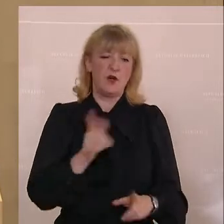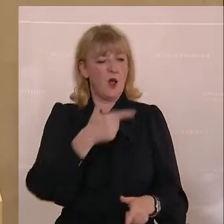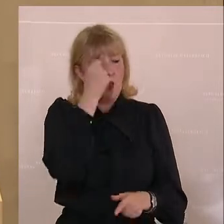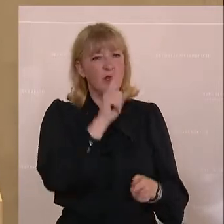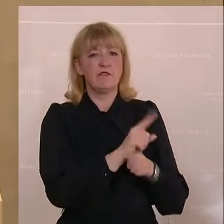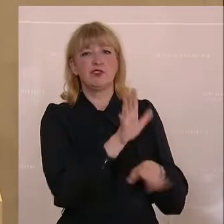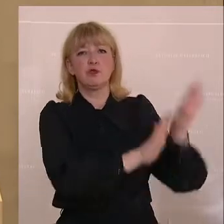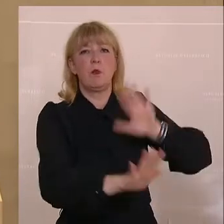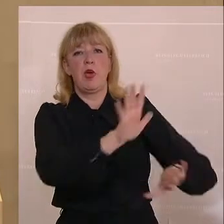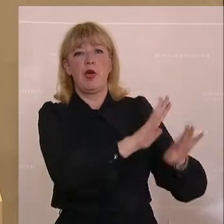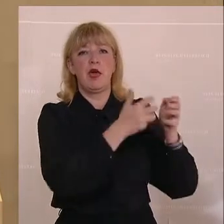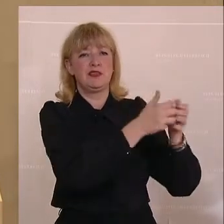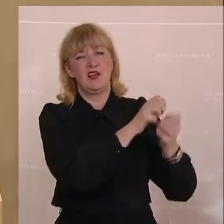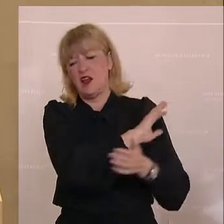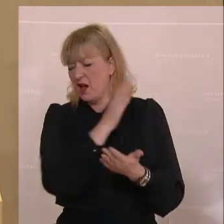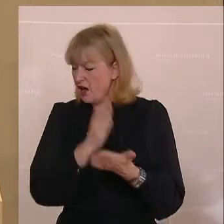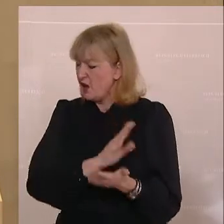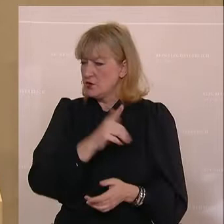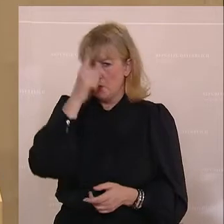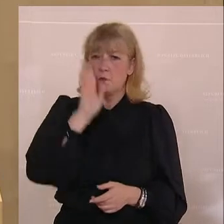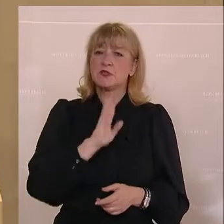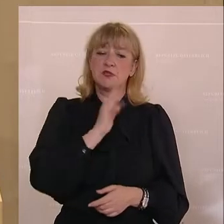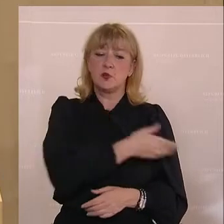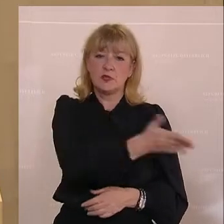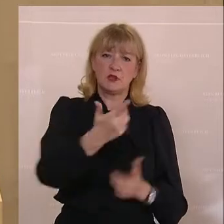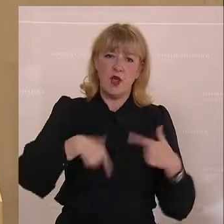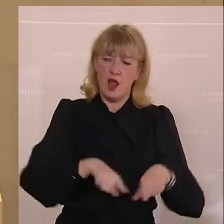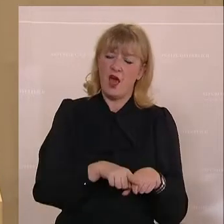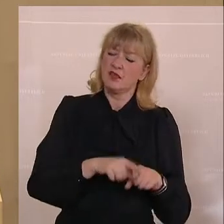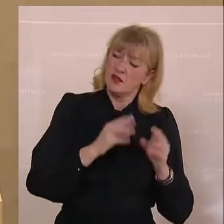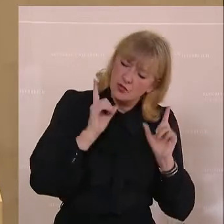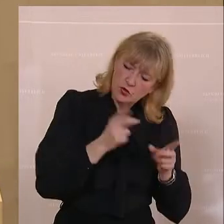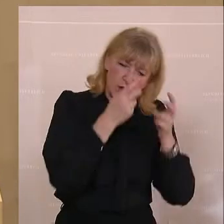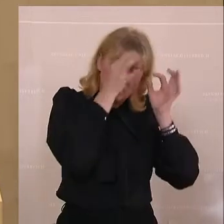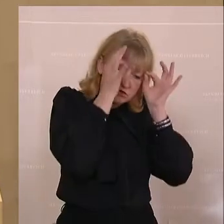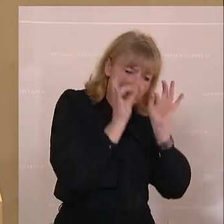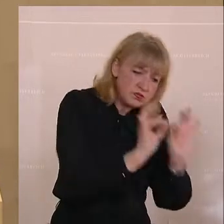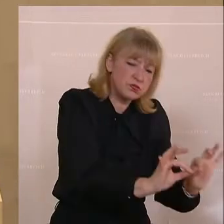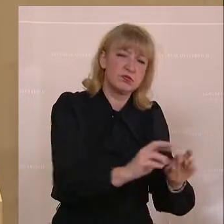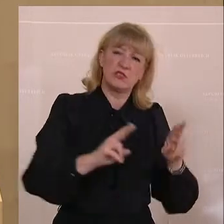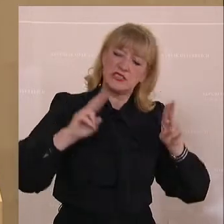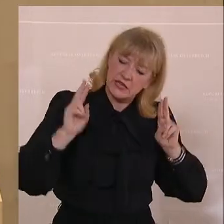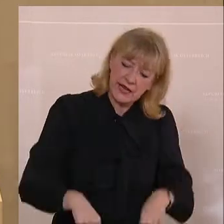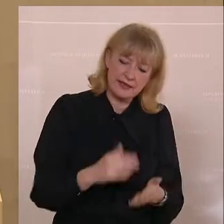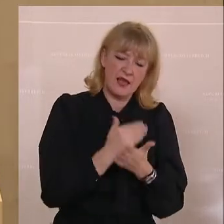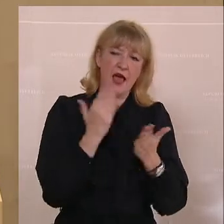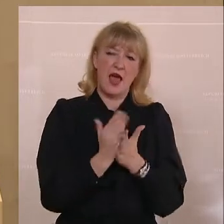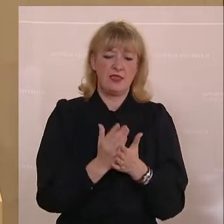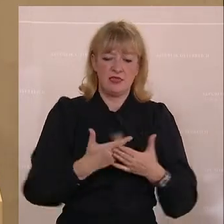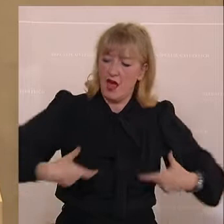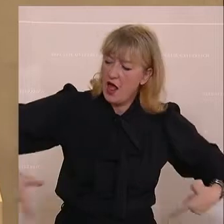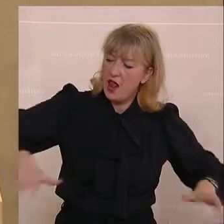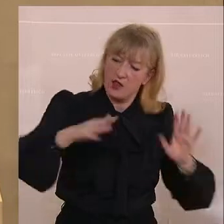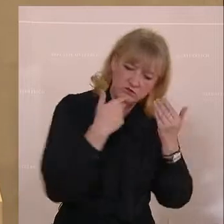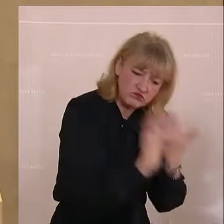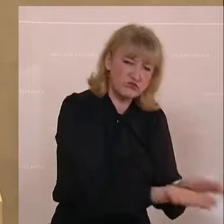Schmäh zu erzählen. Ich glaube, dass es die Pensionistinnen und Pensionisten in unserem Land sich verdient haben, auch den gerechten Anteil von dem Kuchen zu bekommen